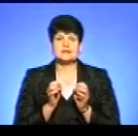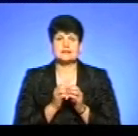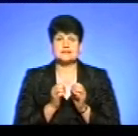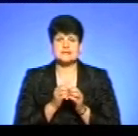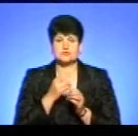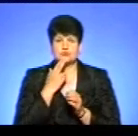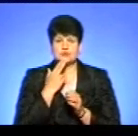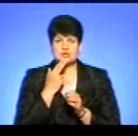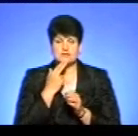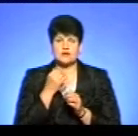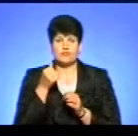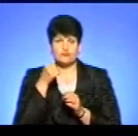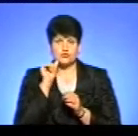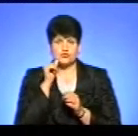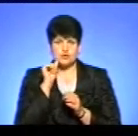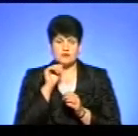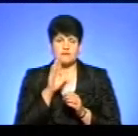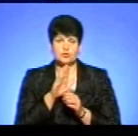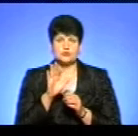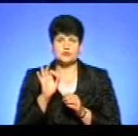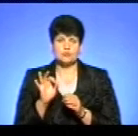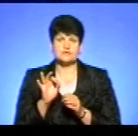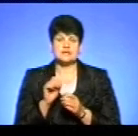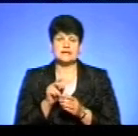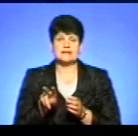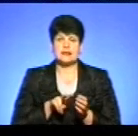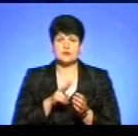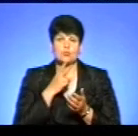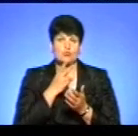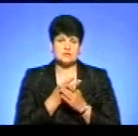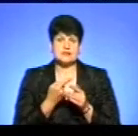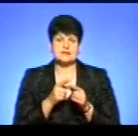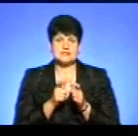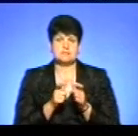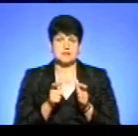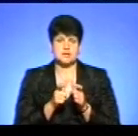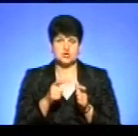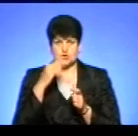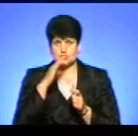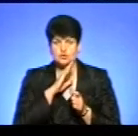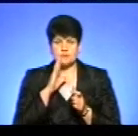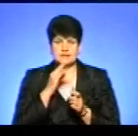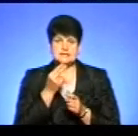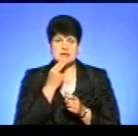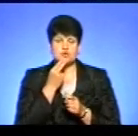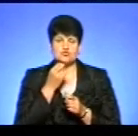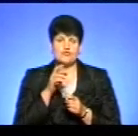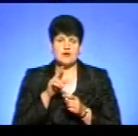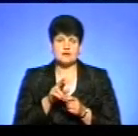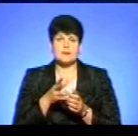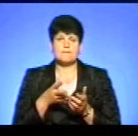червня. Вчора нам, виконуючи обов'язки директора, показали ці платіжки, що батьки за харчування